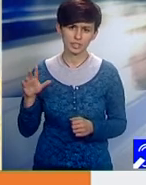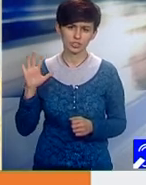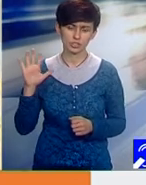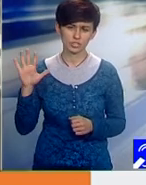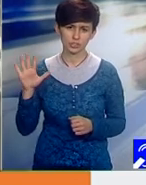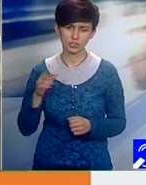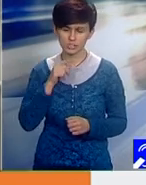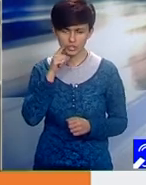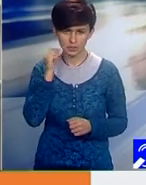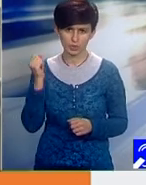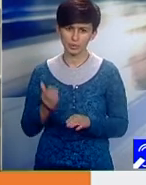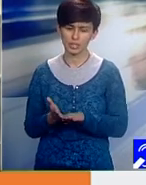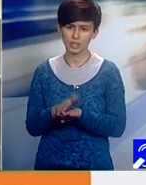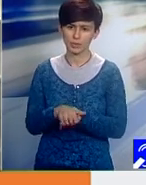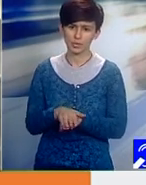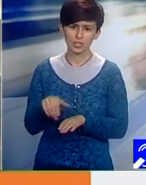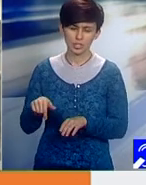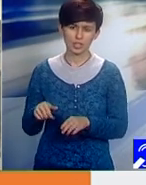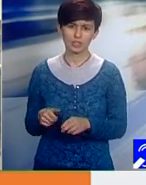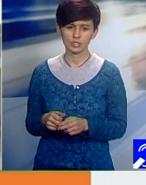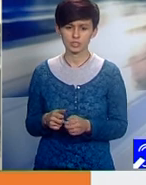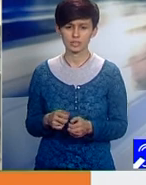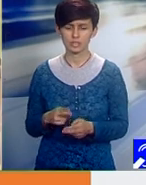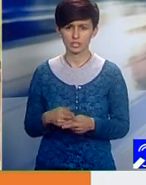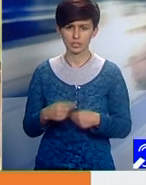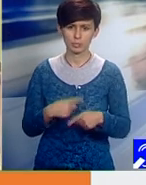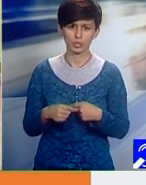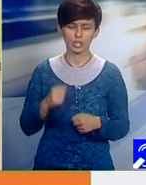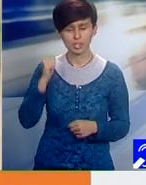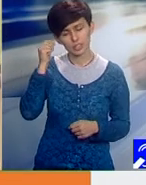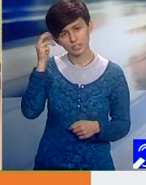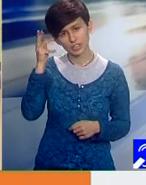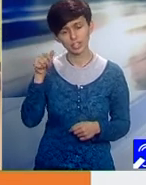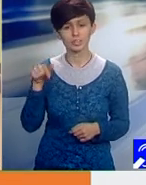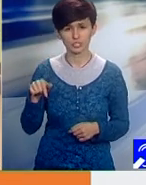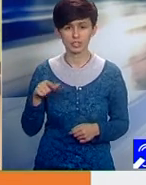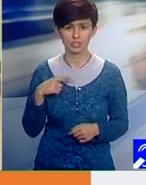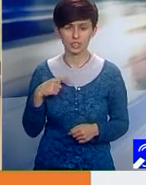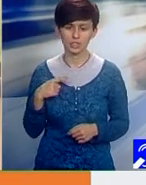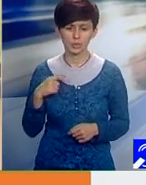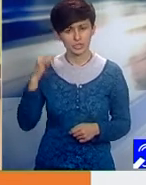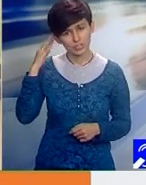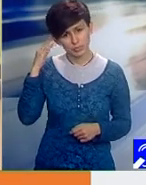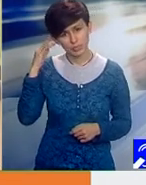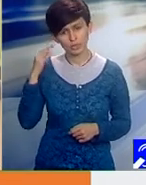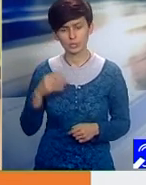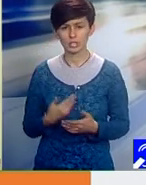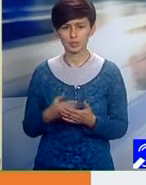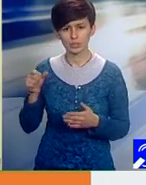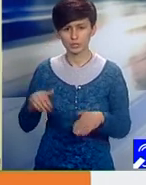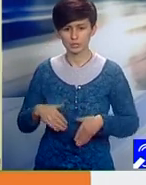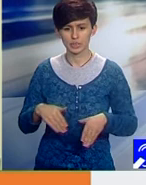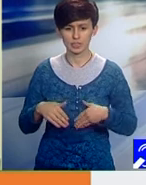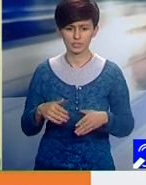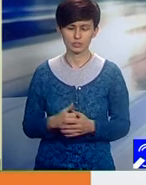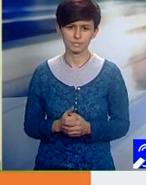în această patologie zilnic. Asta ar trebui să-l preocupe pe domnul ministru. Colegul meu,